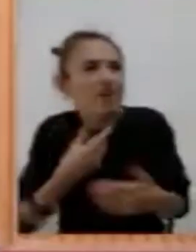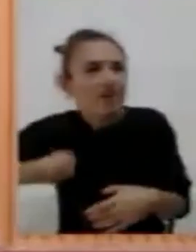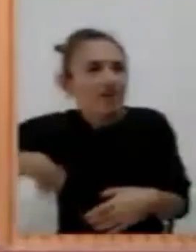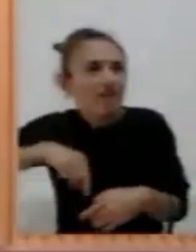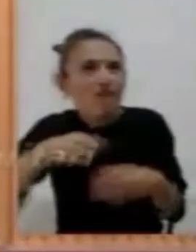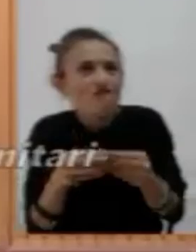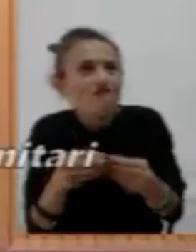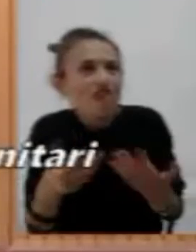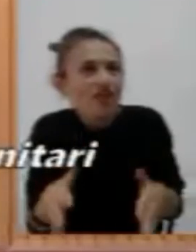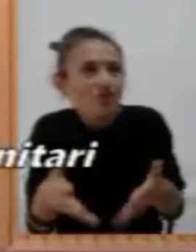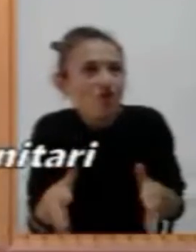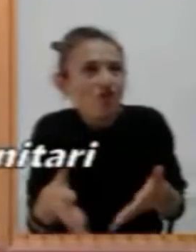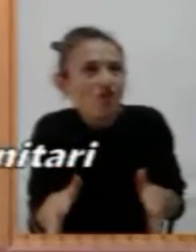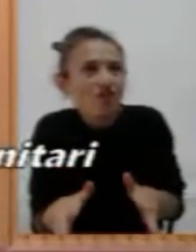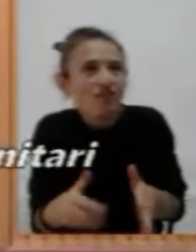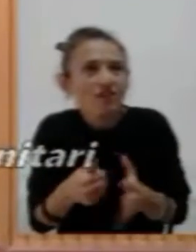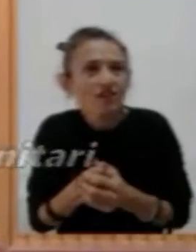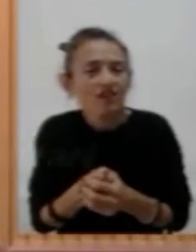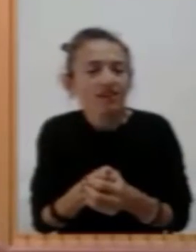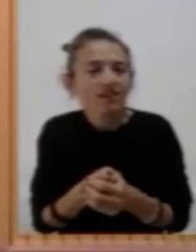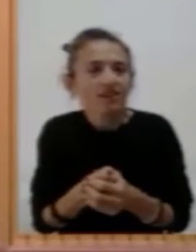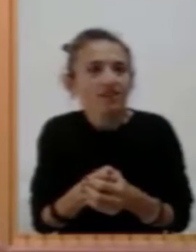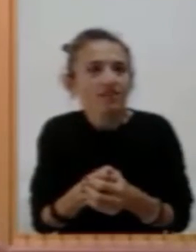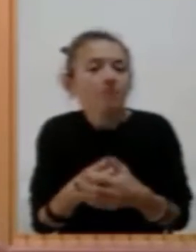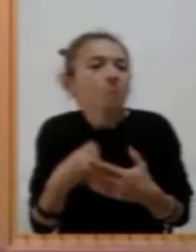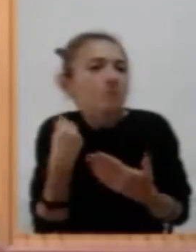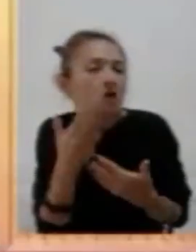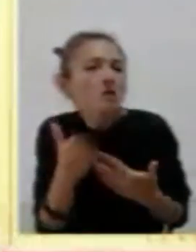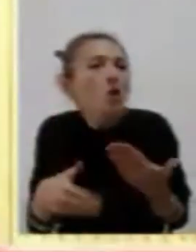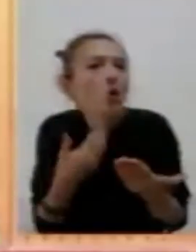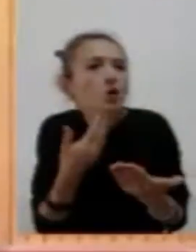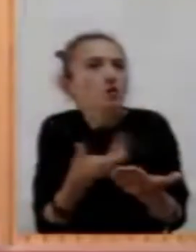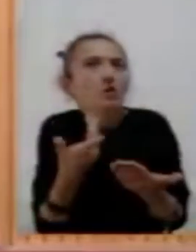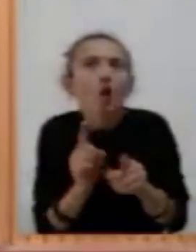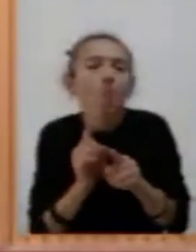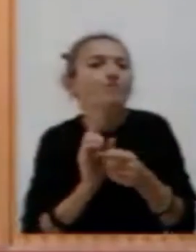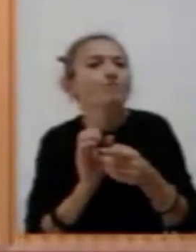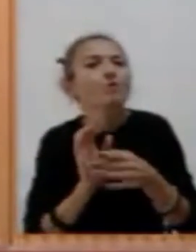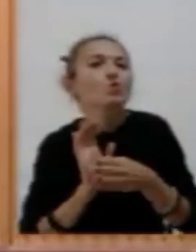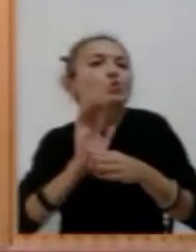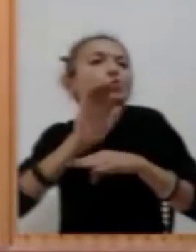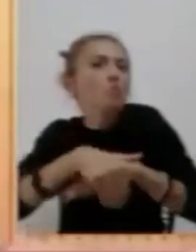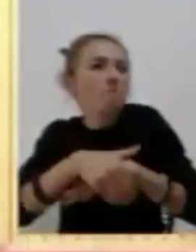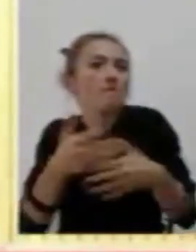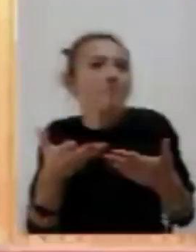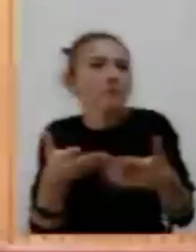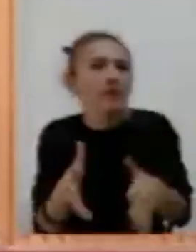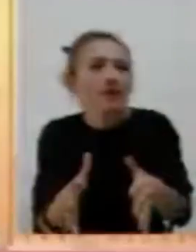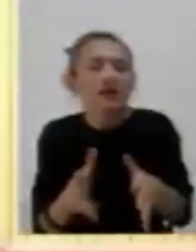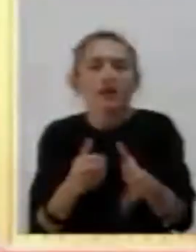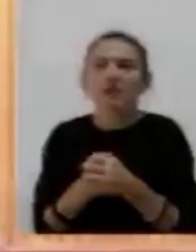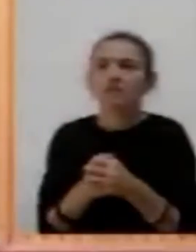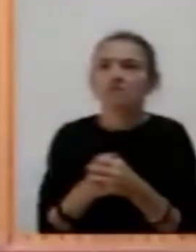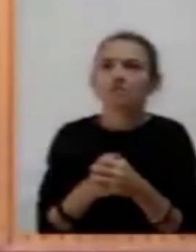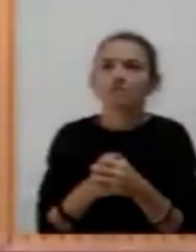Io ritengo che la mozione sia superata, in quanto abbiamo già votato... Assessore, diamo la dichiarazione di voto al Consigliere Golini.